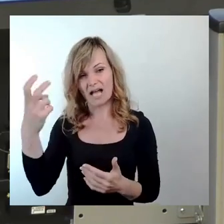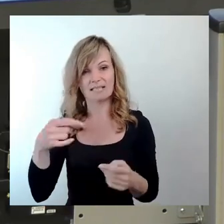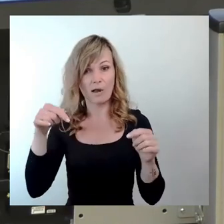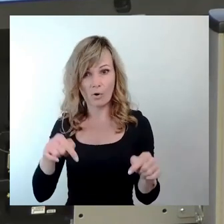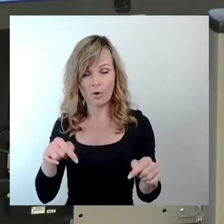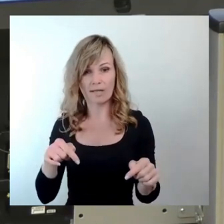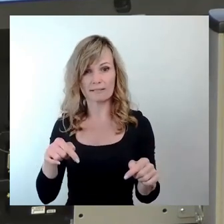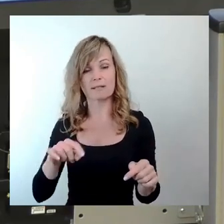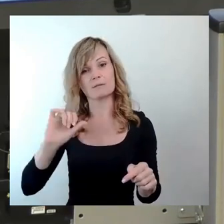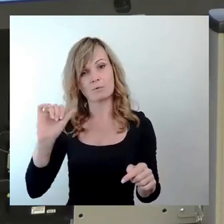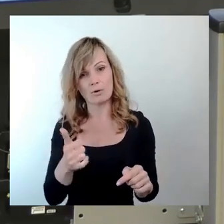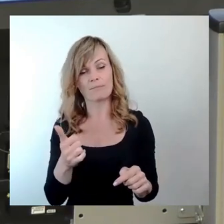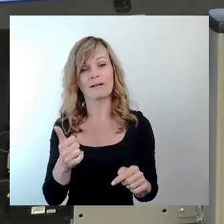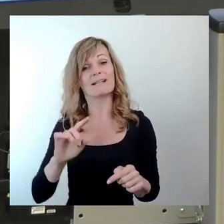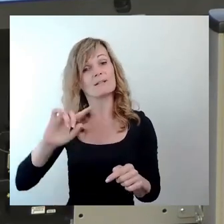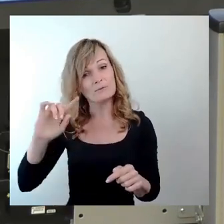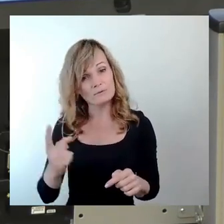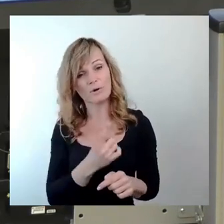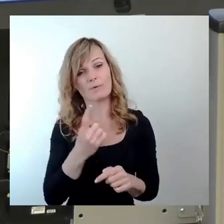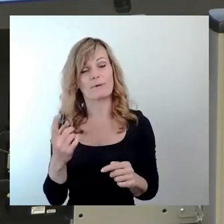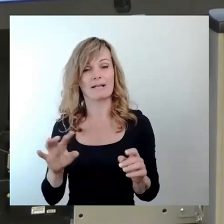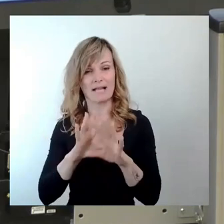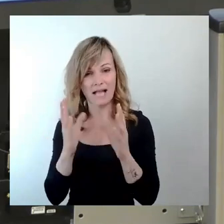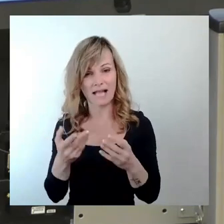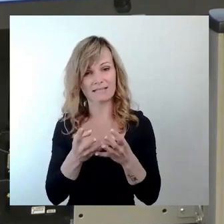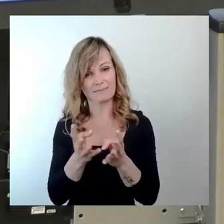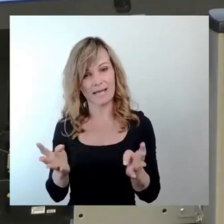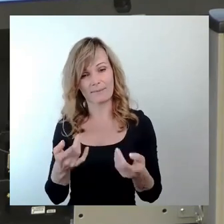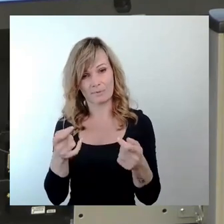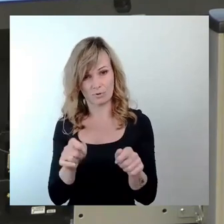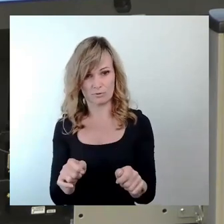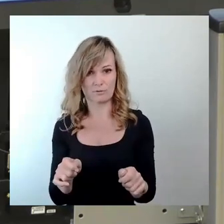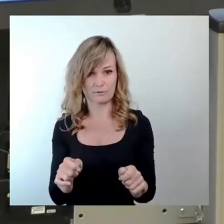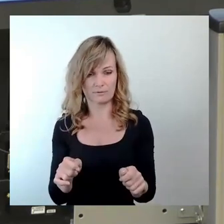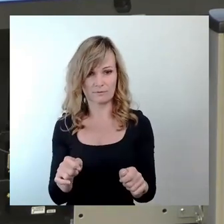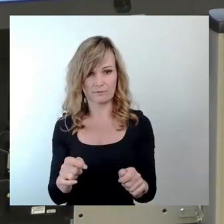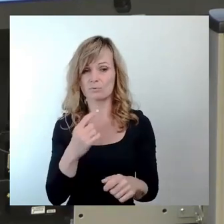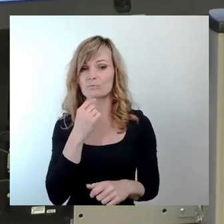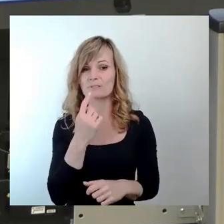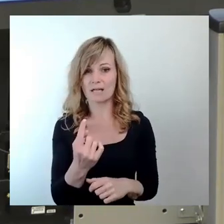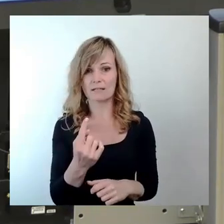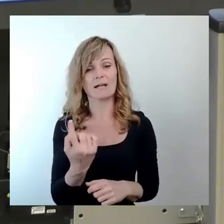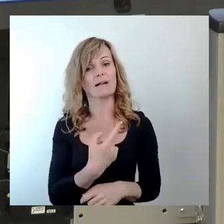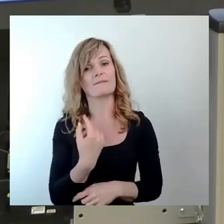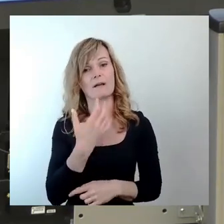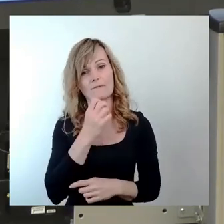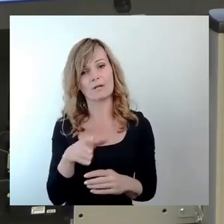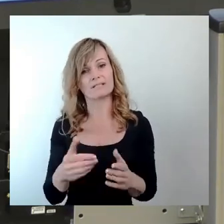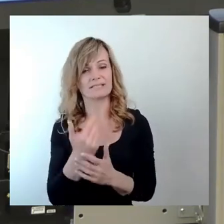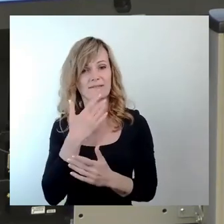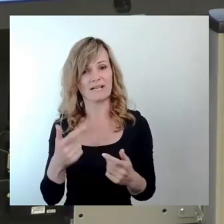erneut, erneut einen ganz, ganz breiten Beschluss fassen und sagen, wir wollen diese Wasserski-Anlage.